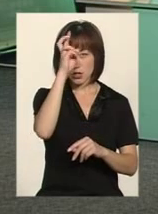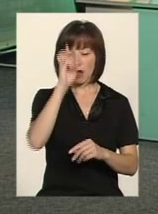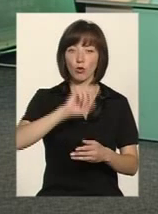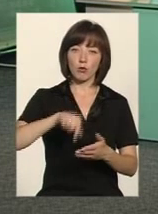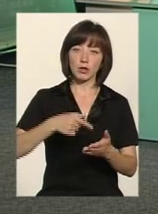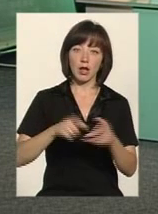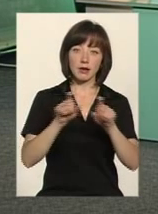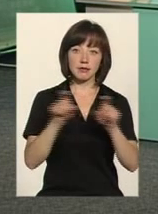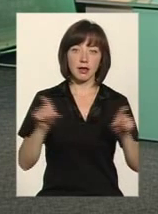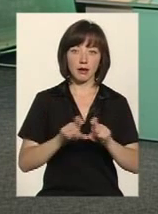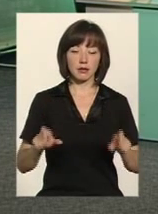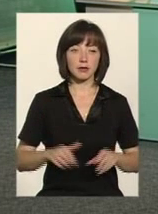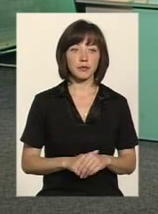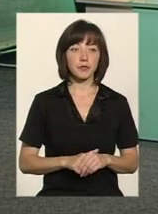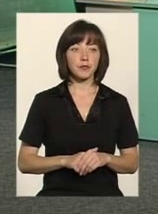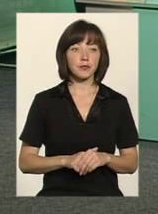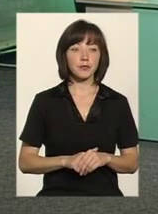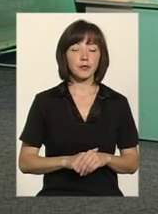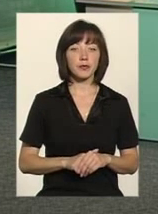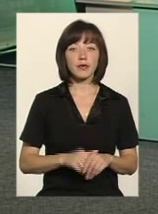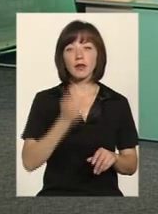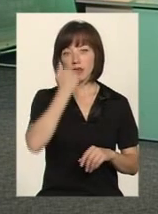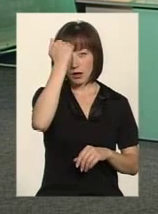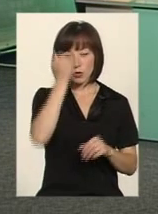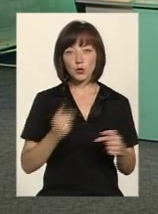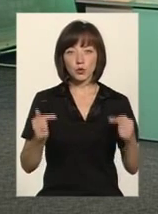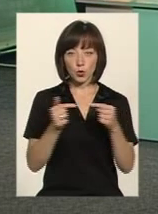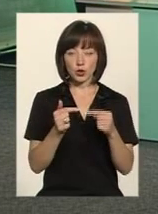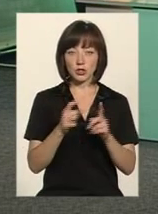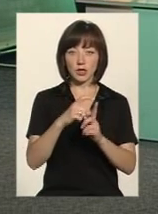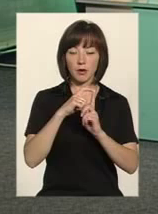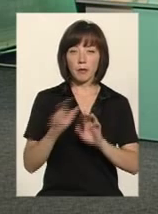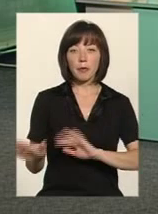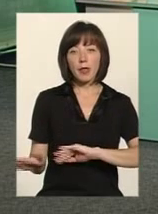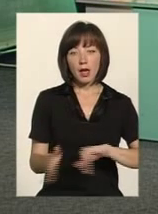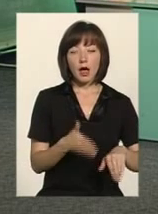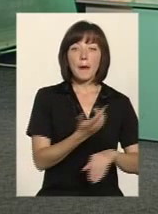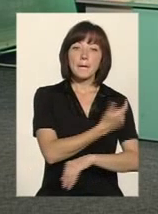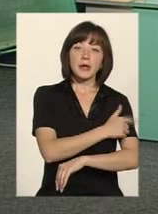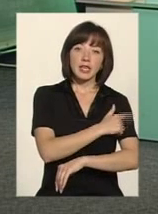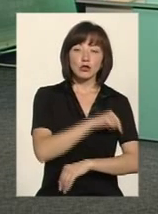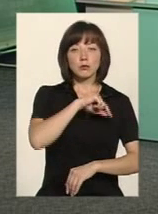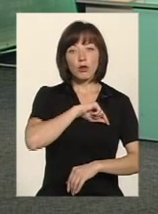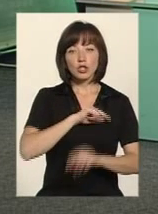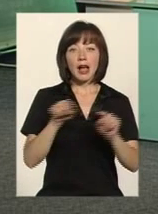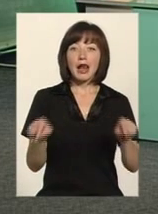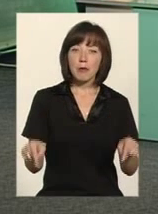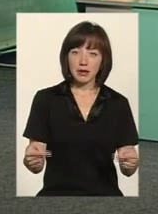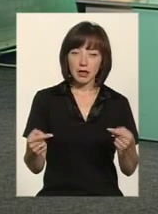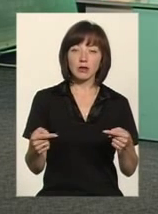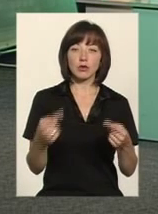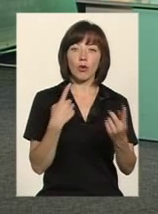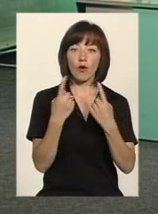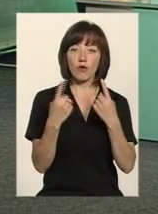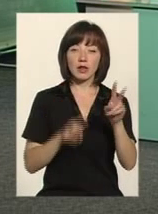або комунальних закладах. Дякую за уточнення. І ми поговоримо про медичну, психологічну реабілітацію, оскільки ми вже говоримо на цю тему,